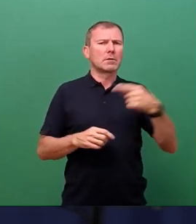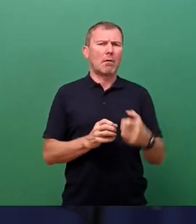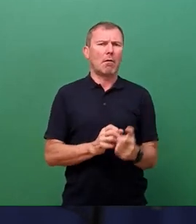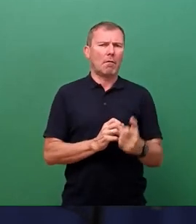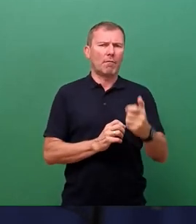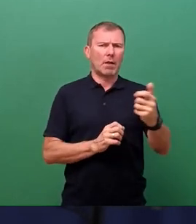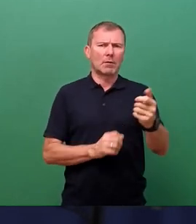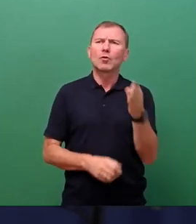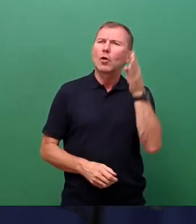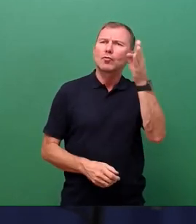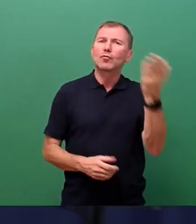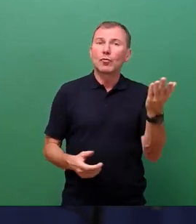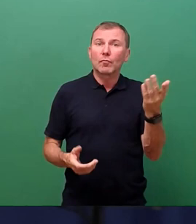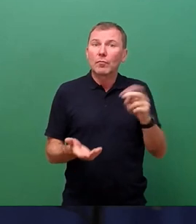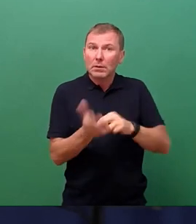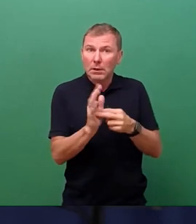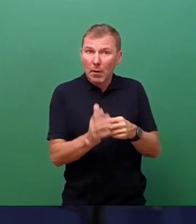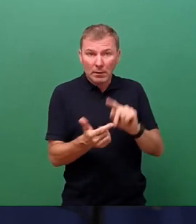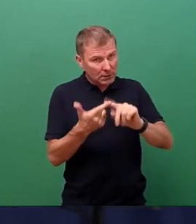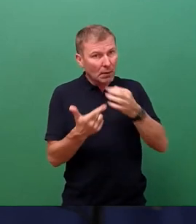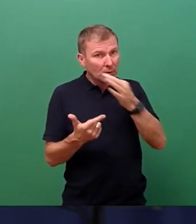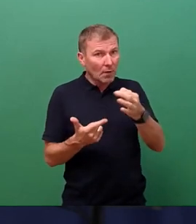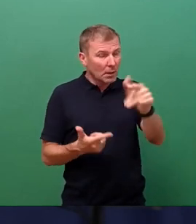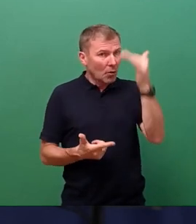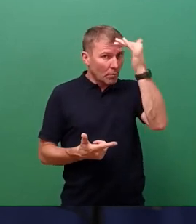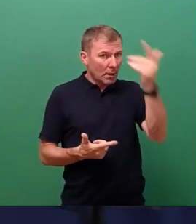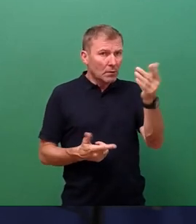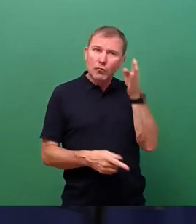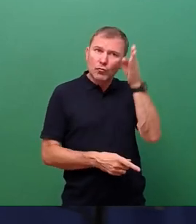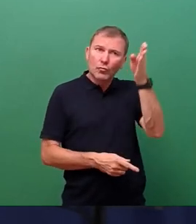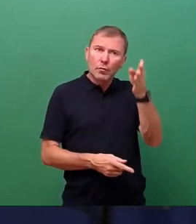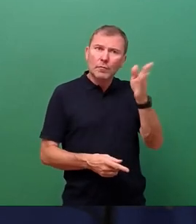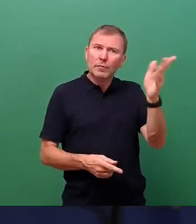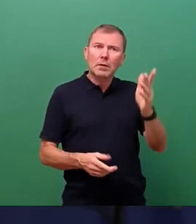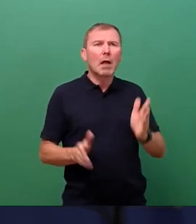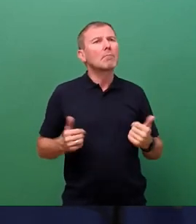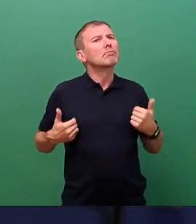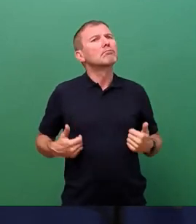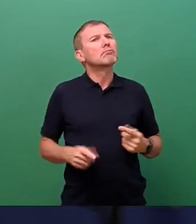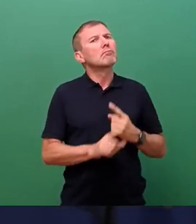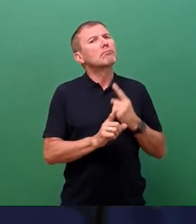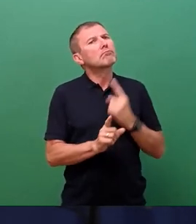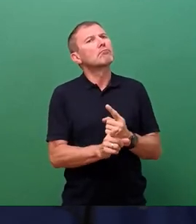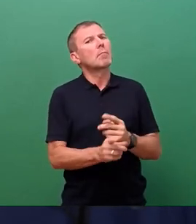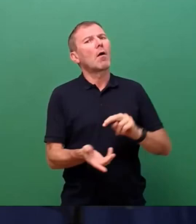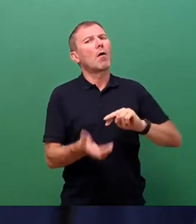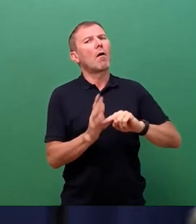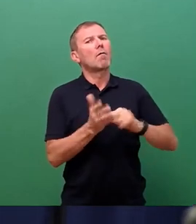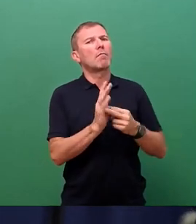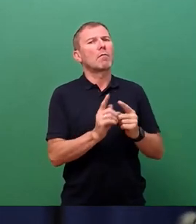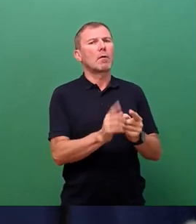Zukunft gerichtet gibt es schon Überlegungen, welche Konsequenzen die Landeshauptstadt jetzt plant für die Zukunft der